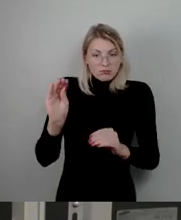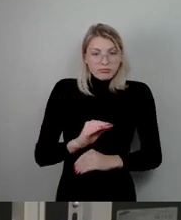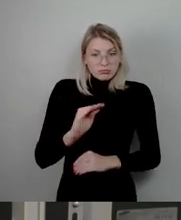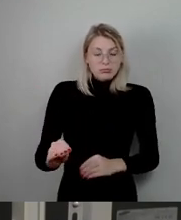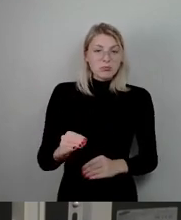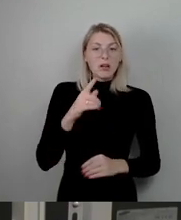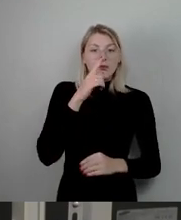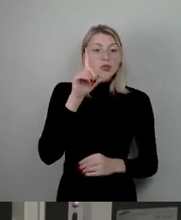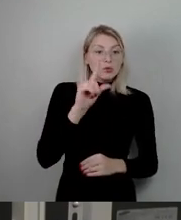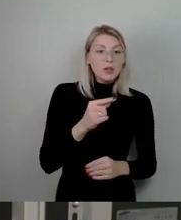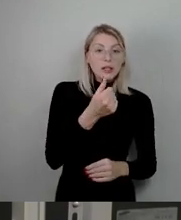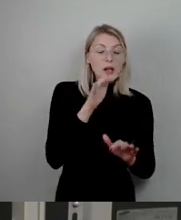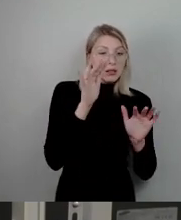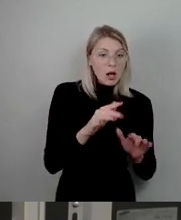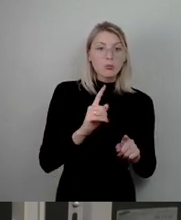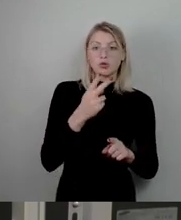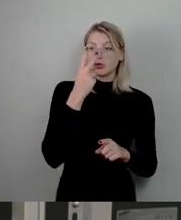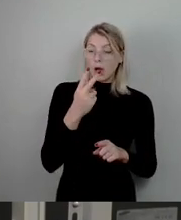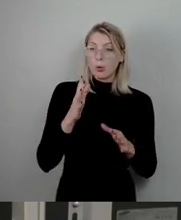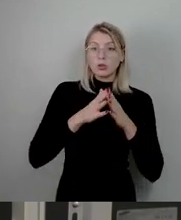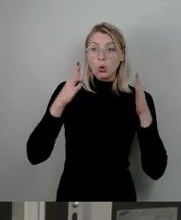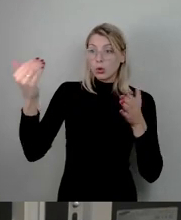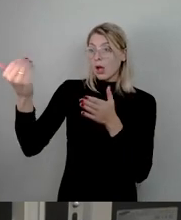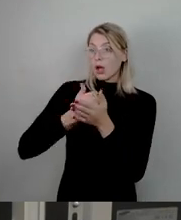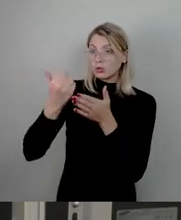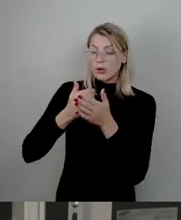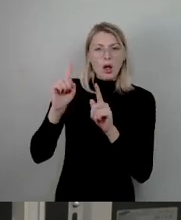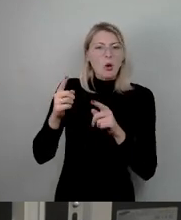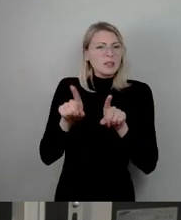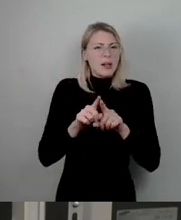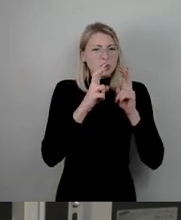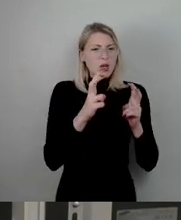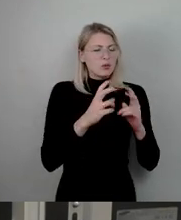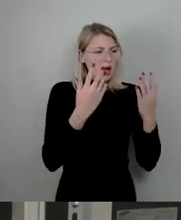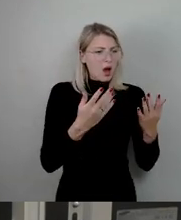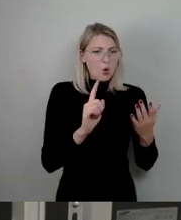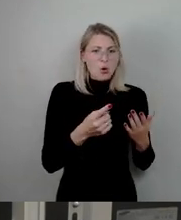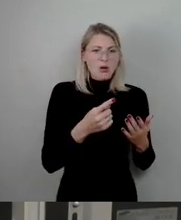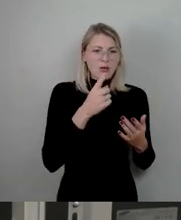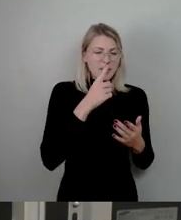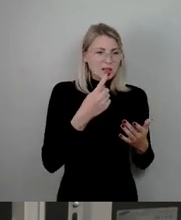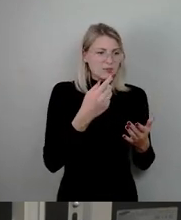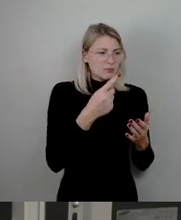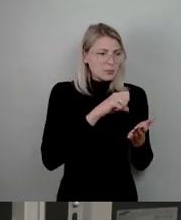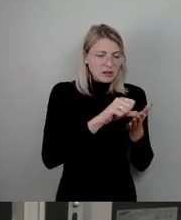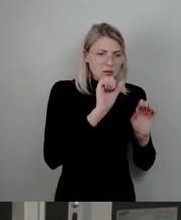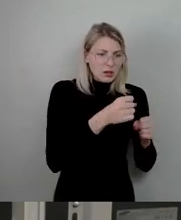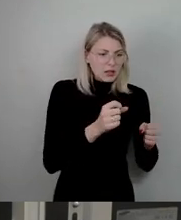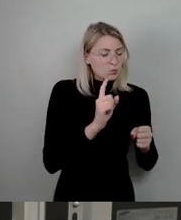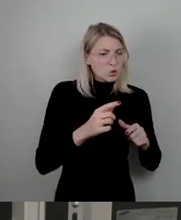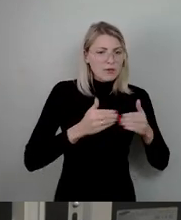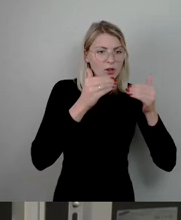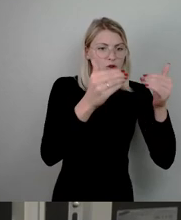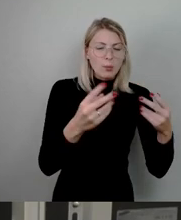große Anschaffungen, machen wir zu Hause oder auch, die man vielleicht nicht so dringend braucht, verschiebt oder sein lässt